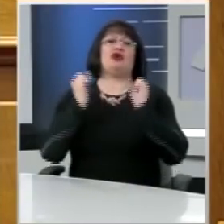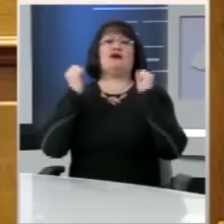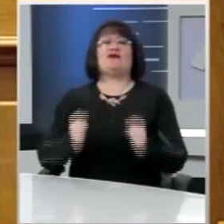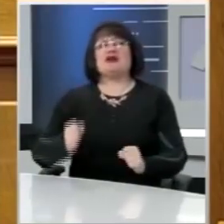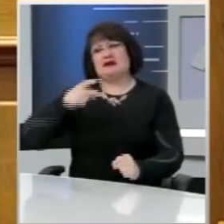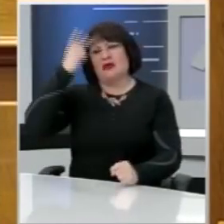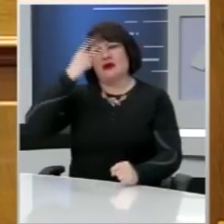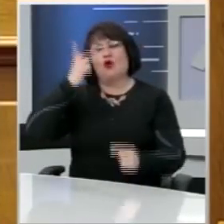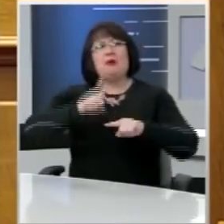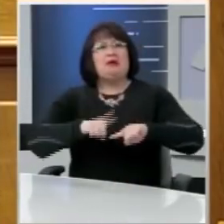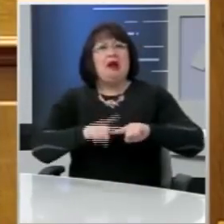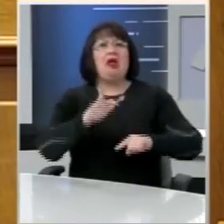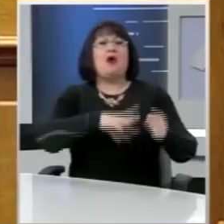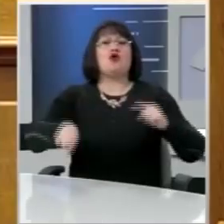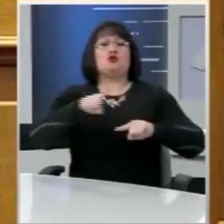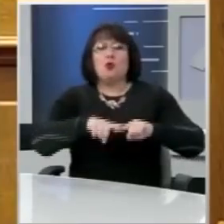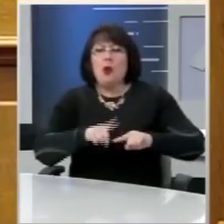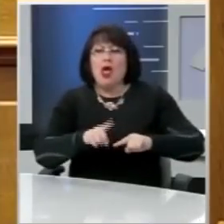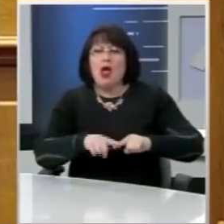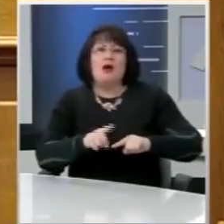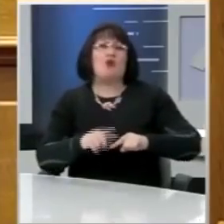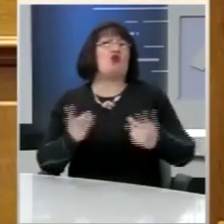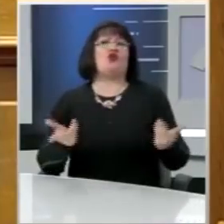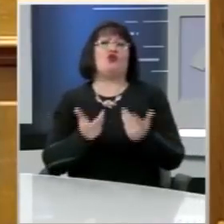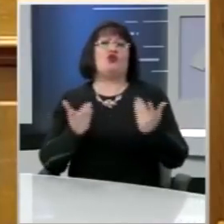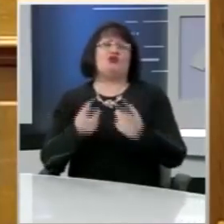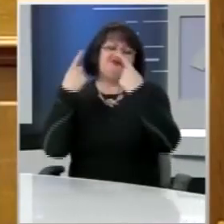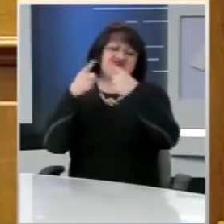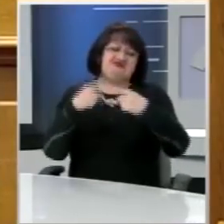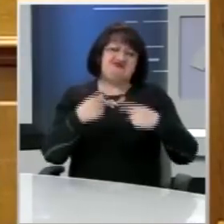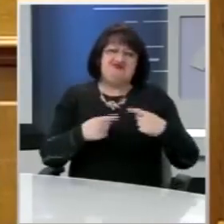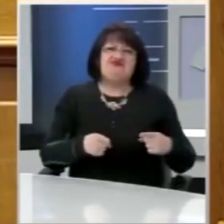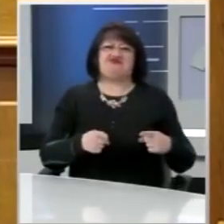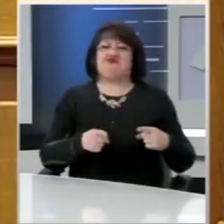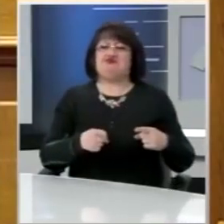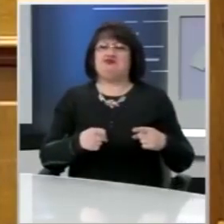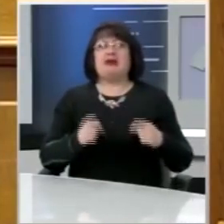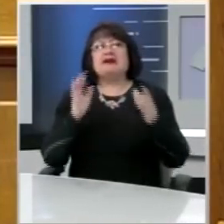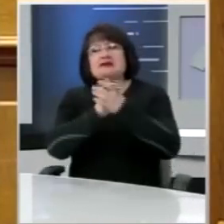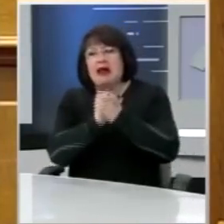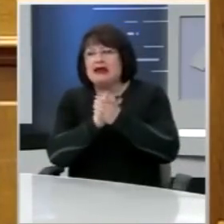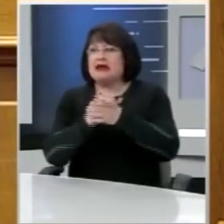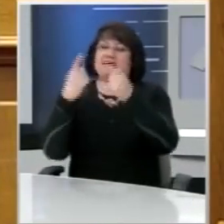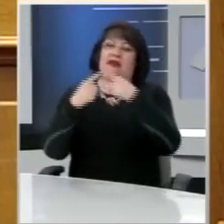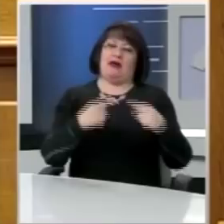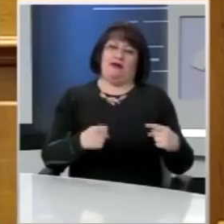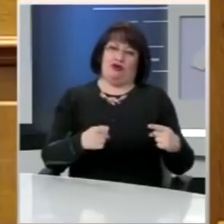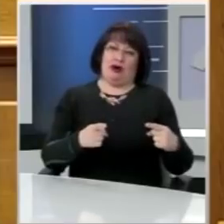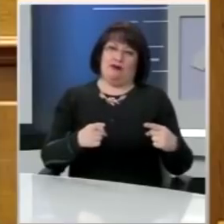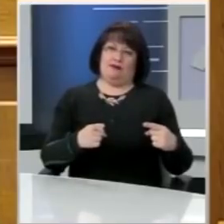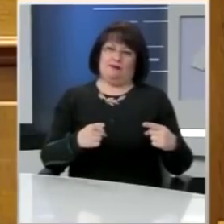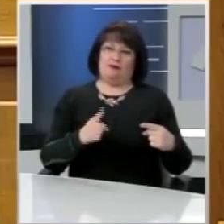δικαιώματα της Ελλάδας, του ελληνικού λαού, διαμέσου διαφόρων συμμαχιών και με κάθε τρόπο.